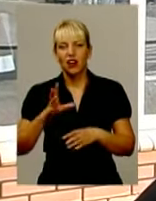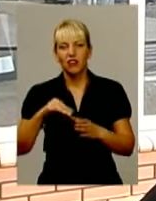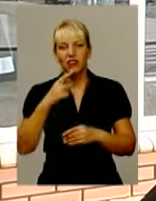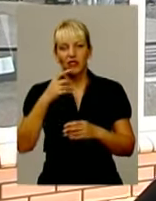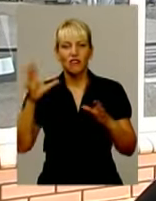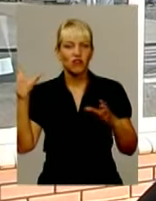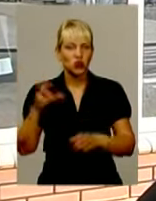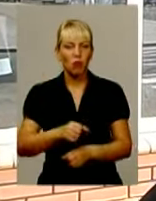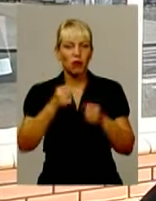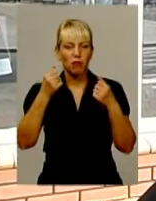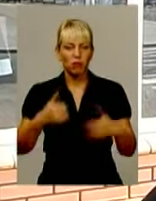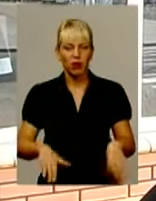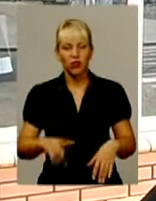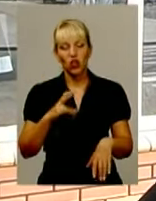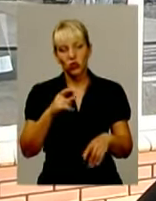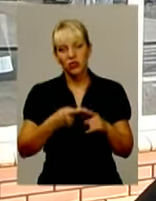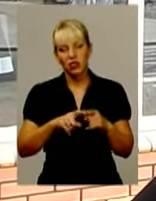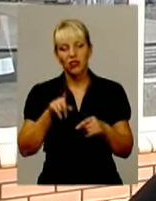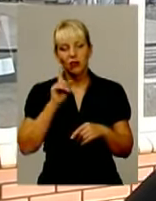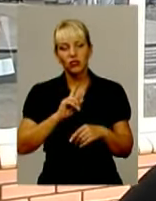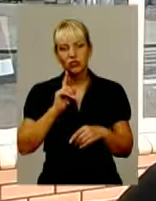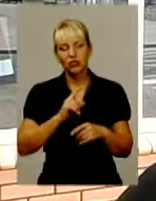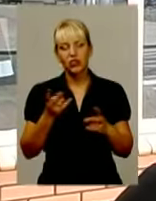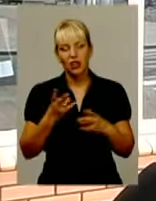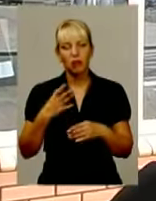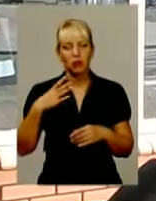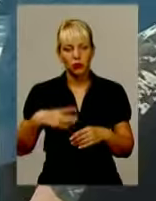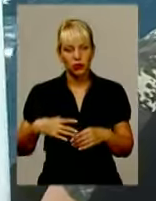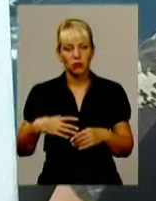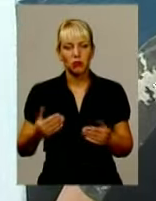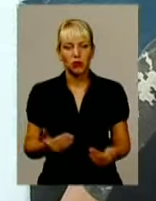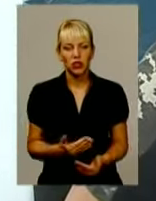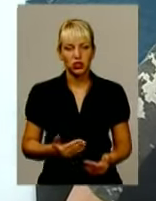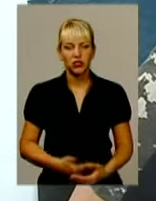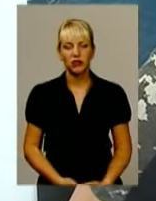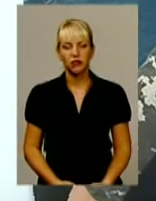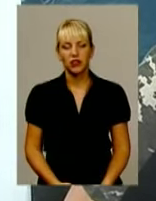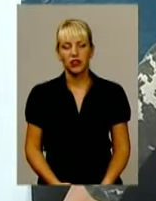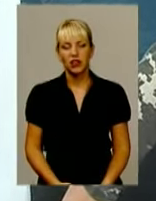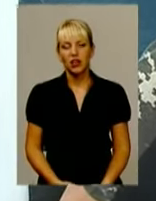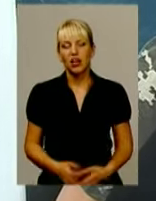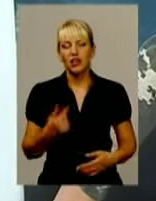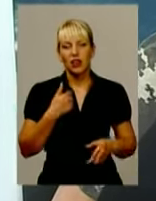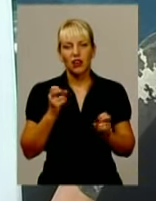пропало. Але це явище тимчасово, це потрібно просто пережити. З точки зору історика,